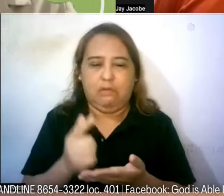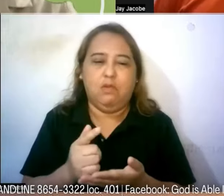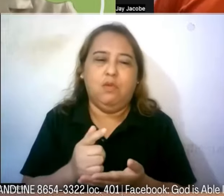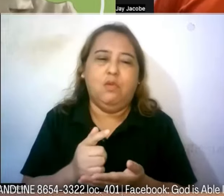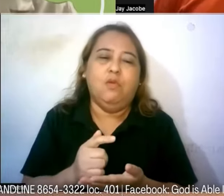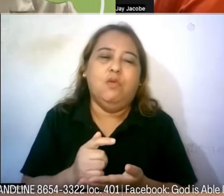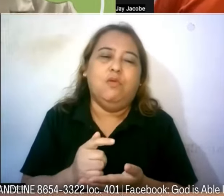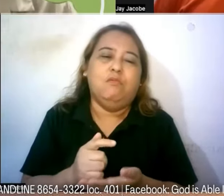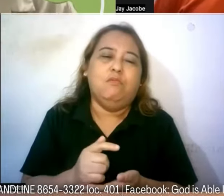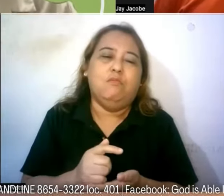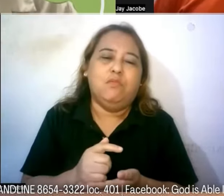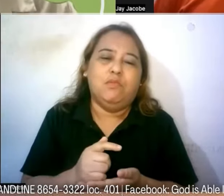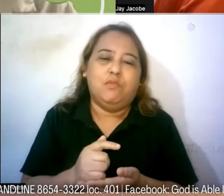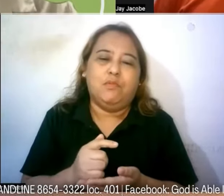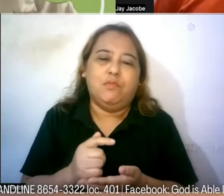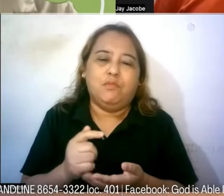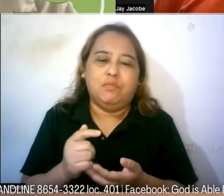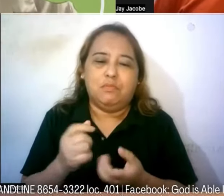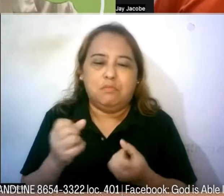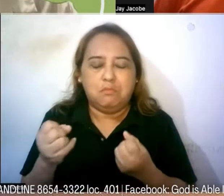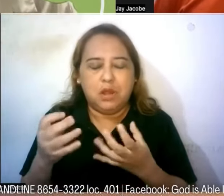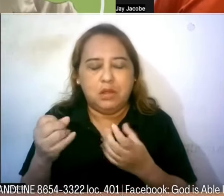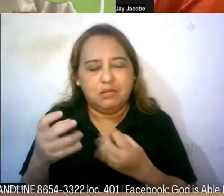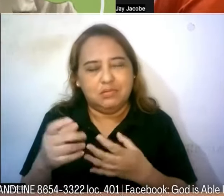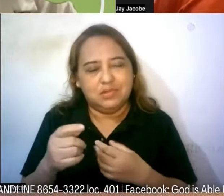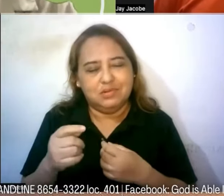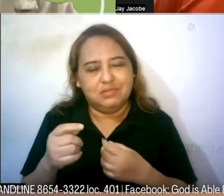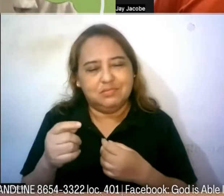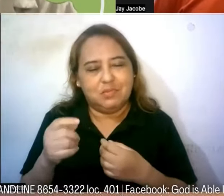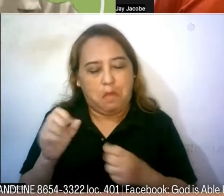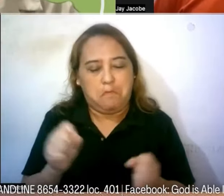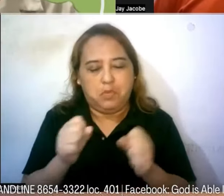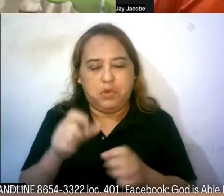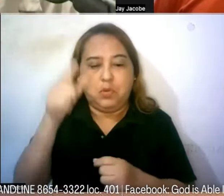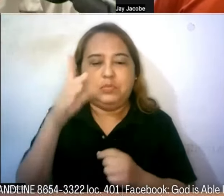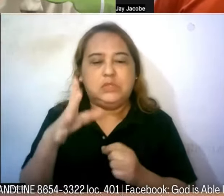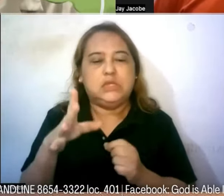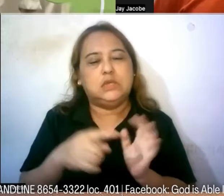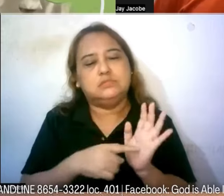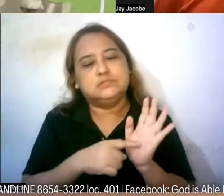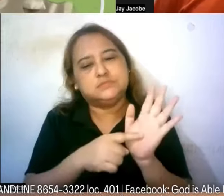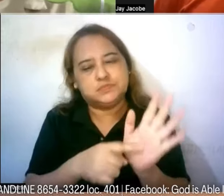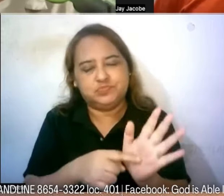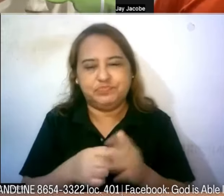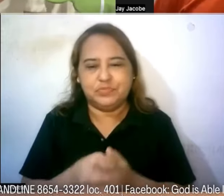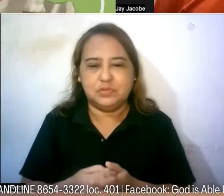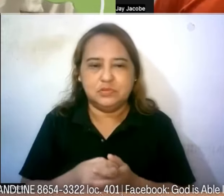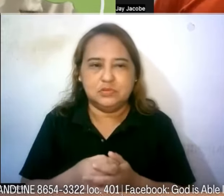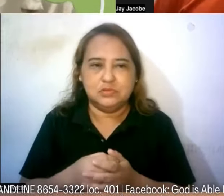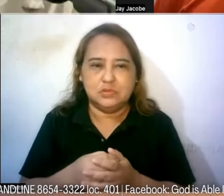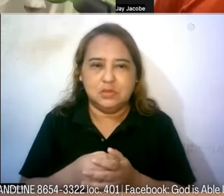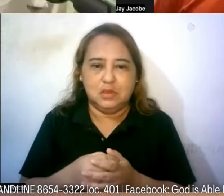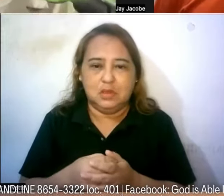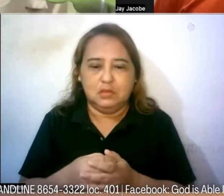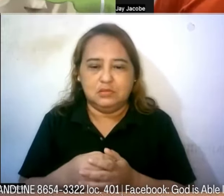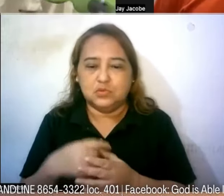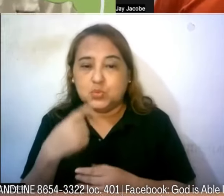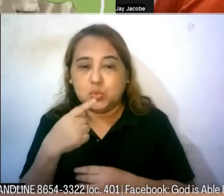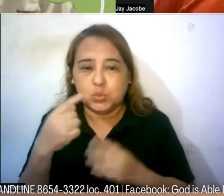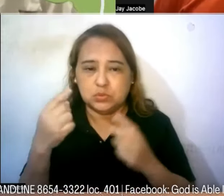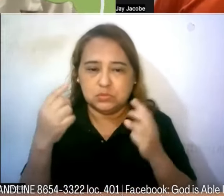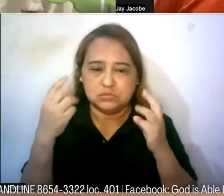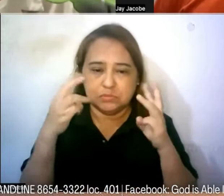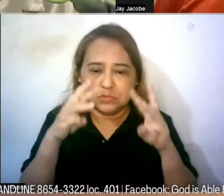pagpapakita ng kapangyarihan at awa ng Diyos mga kaagapay doon sa mga nakikinig pwede nyo comment dyan sa Facebook pwede nyo pag